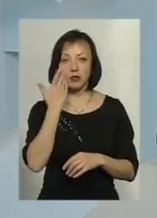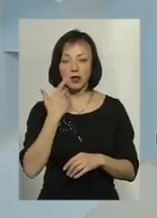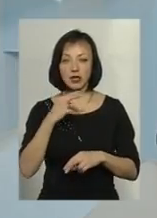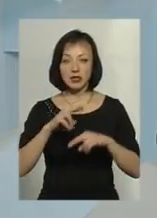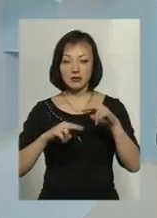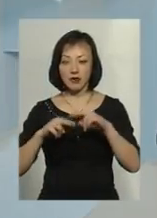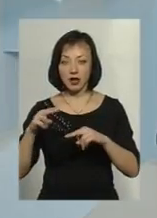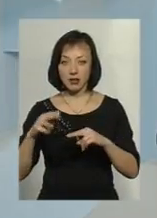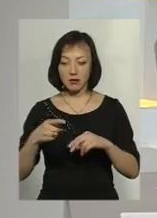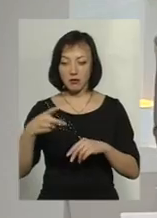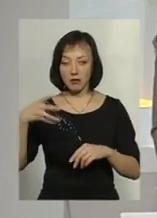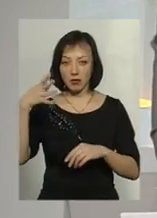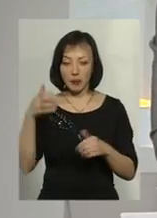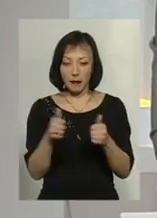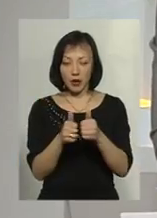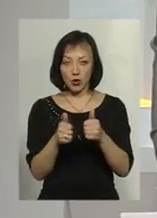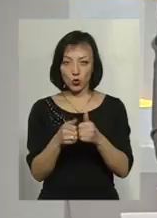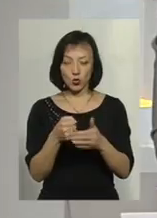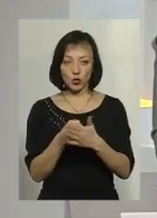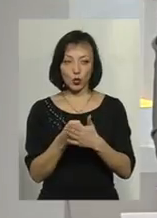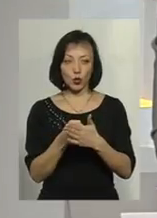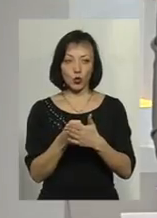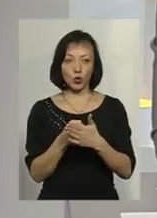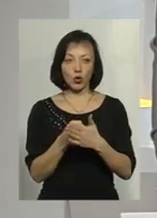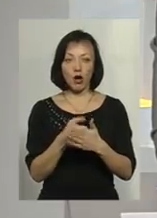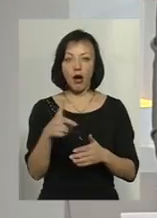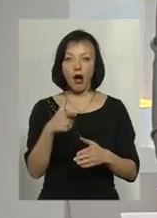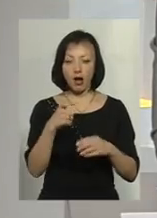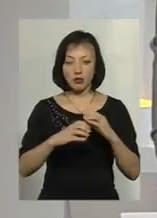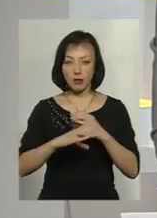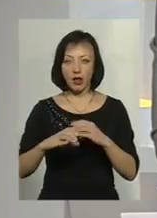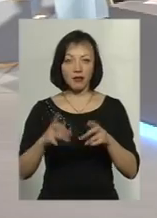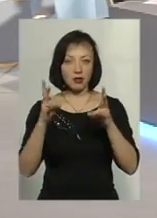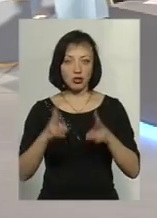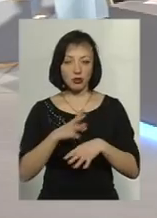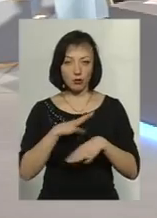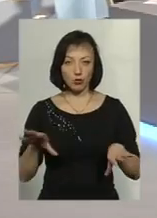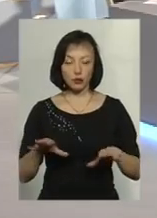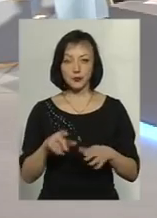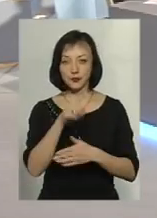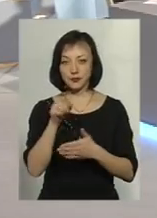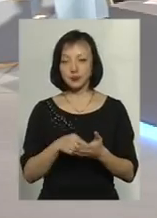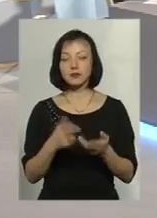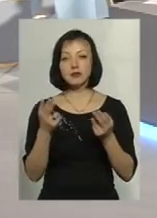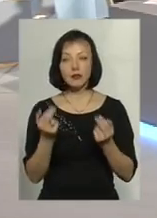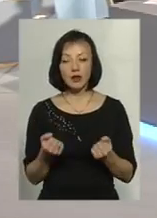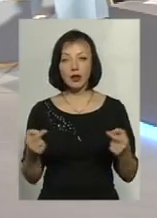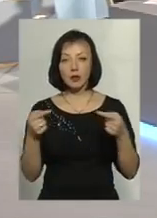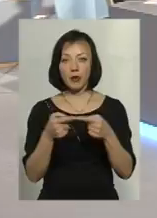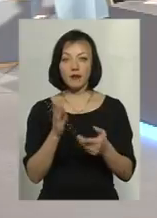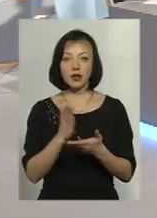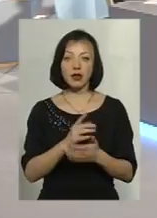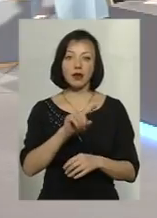багатопорхівки в притул до тих мереж газових не сталося нещасті? Звичайно. Певні є вимоги,